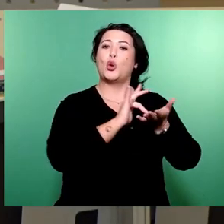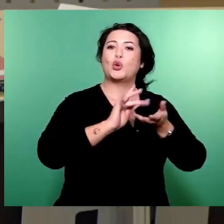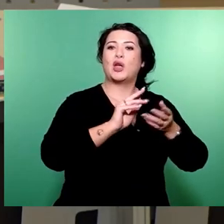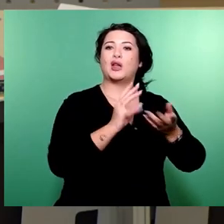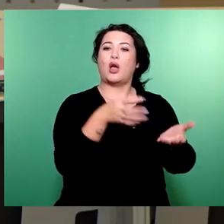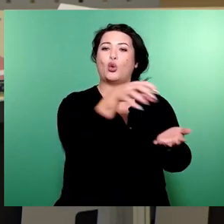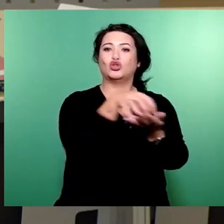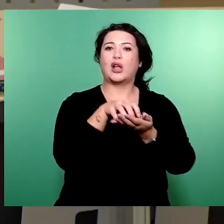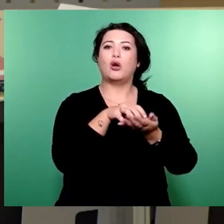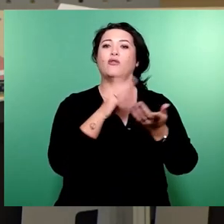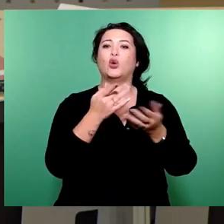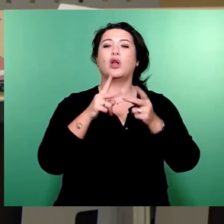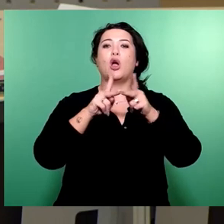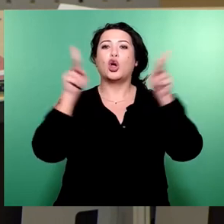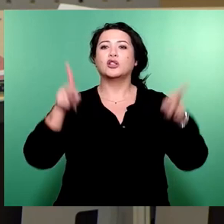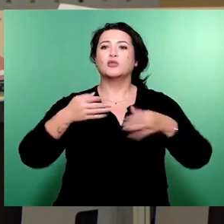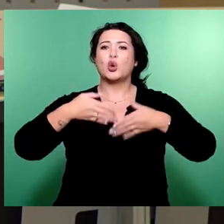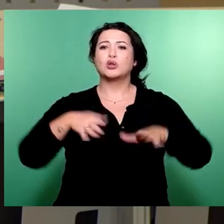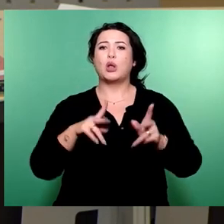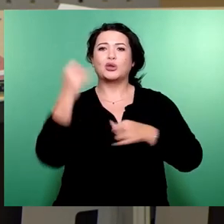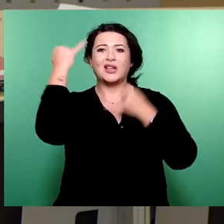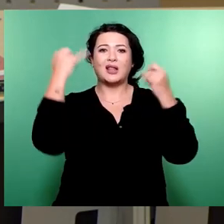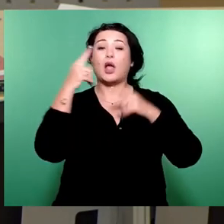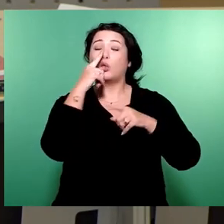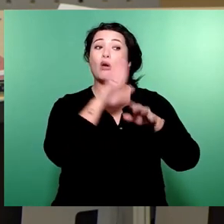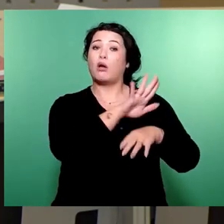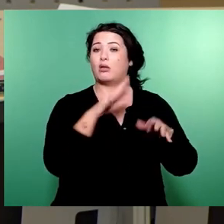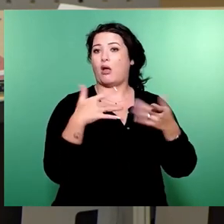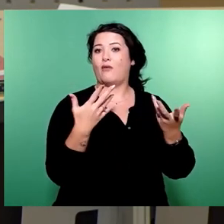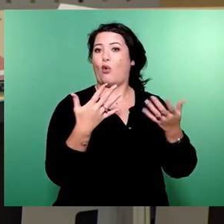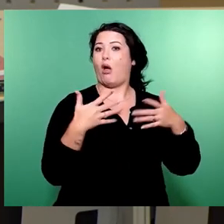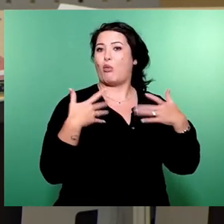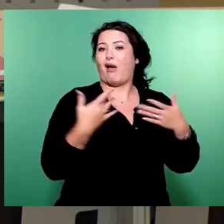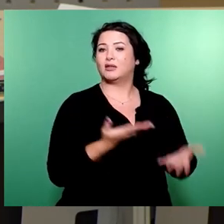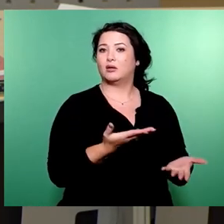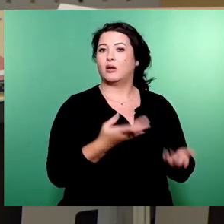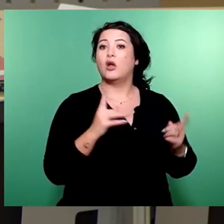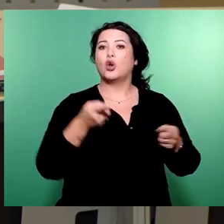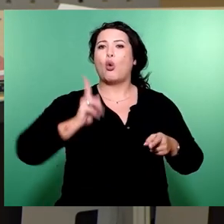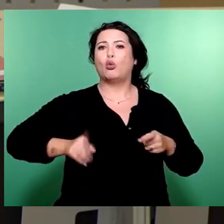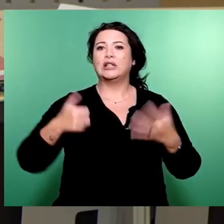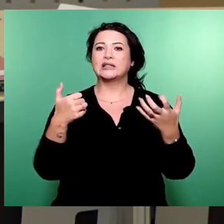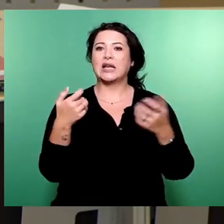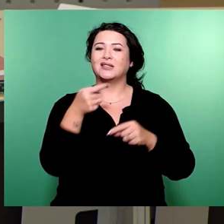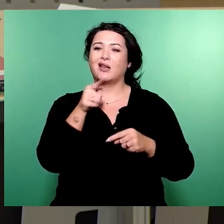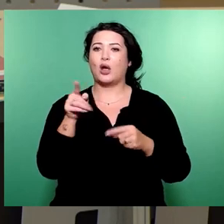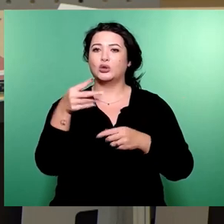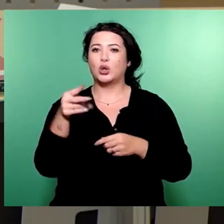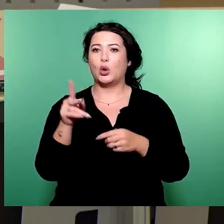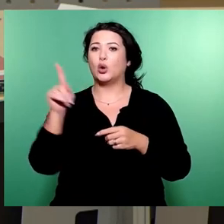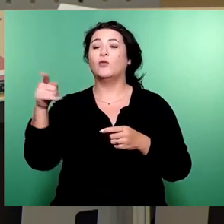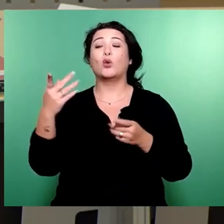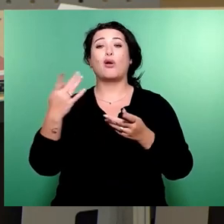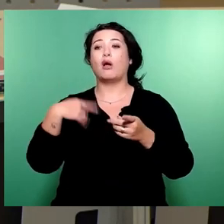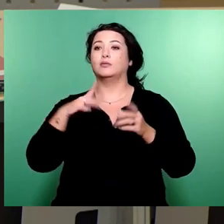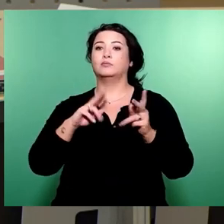Idee, von der nur er begeistert ist. Zudem 160.000 Euro für den weiteren Verzicht auf